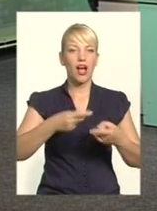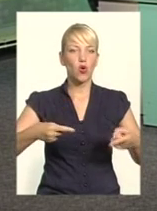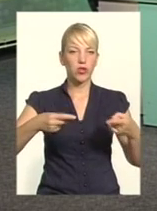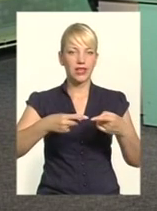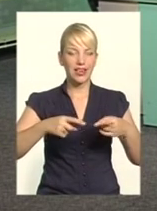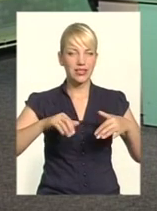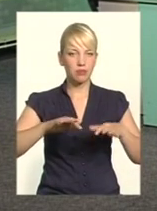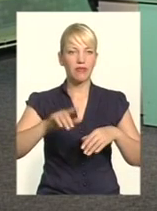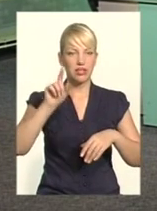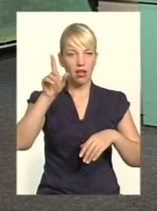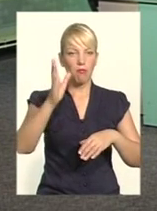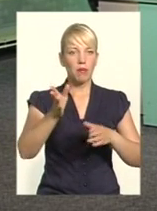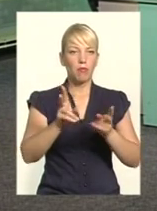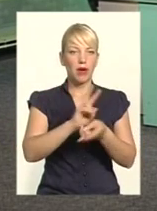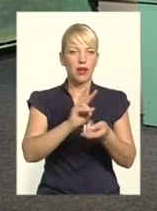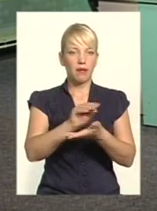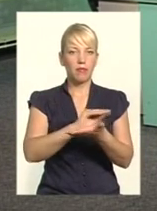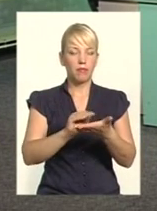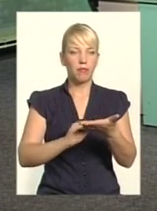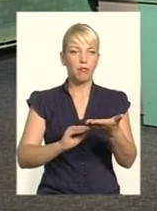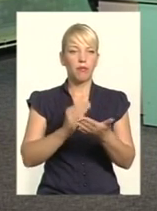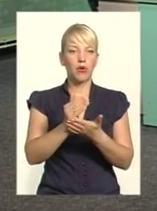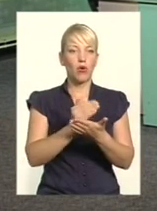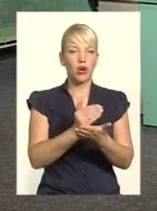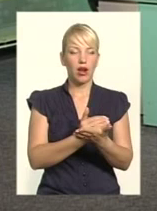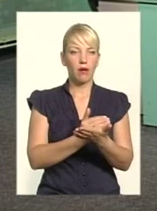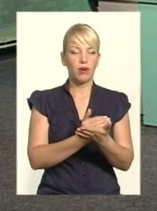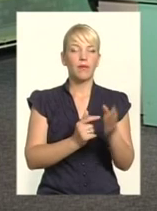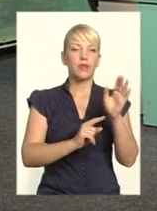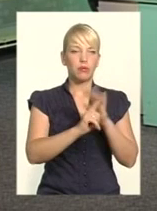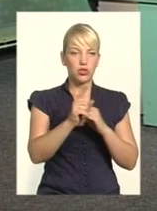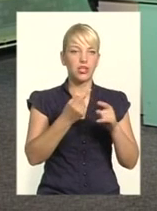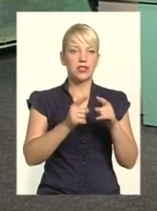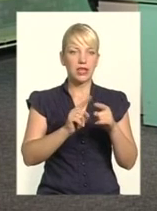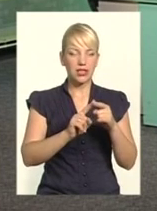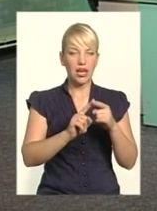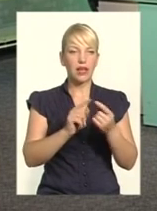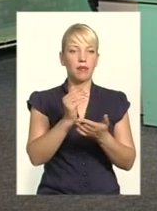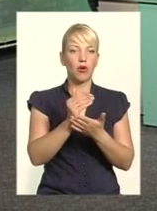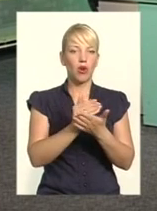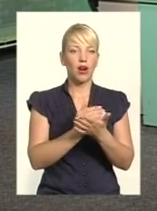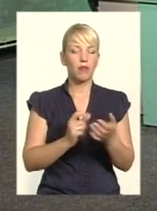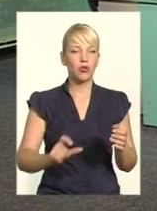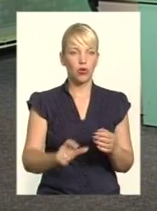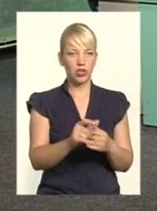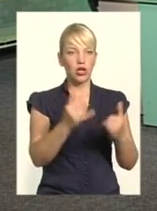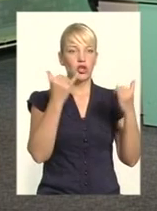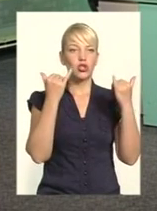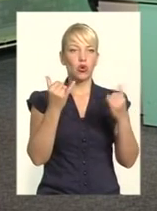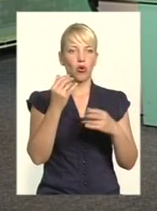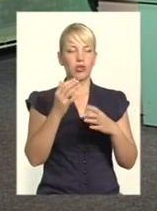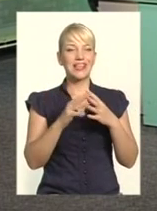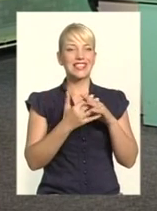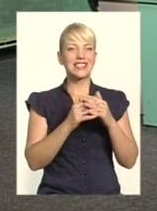перепишемо програми, більшість програми, починаючи з програми доріг. Сьогодні село спасе тільки підприємництво. Якщо в селі буде